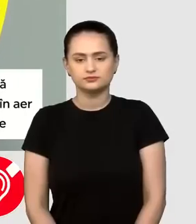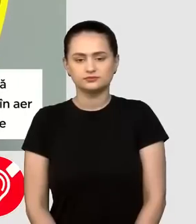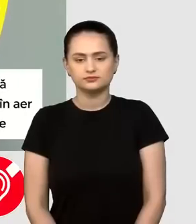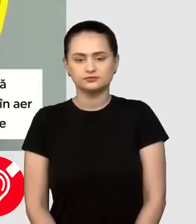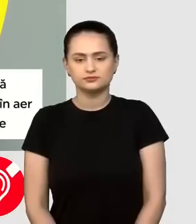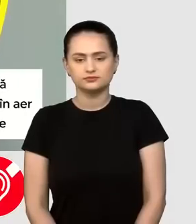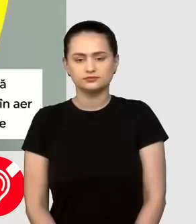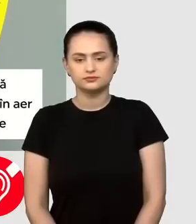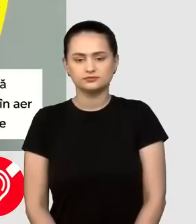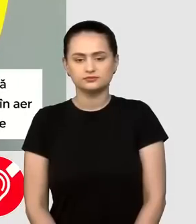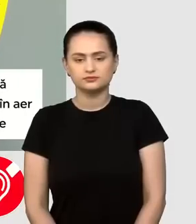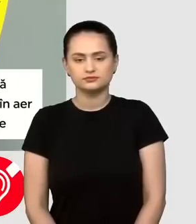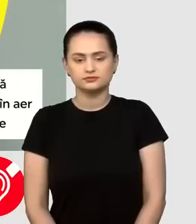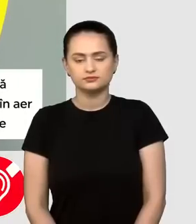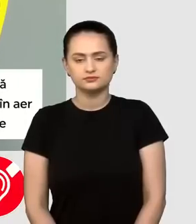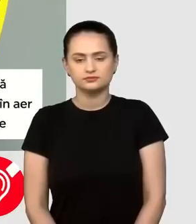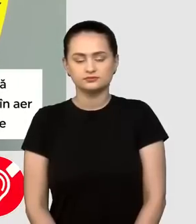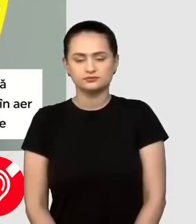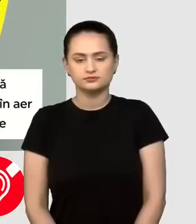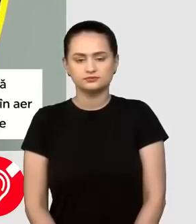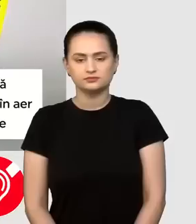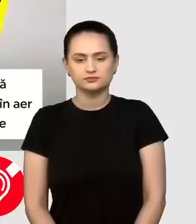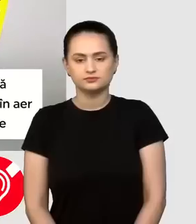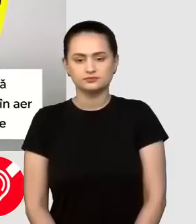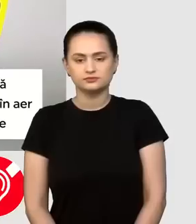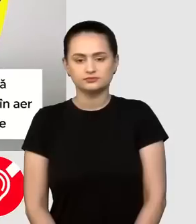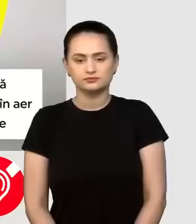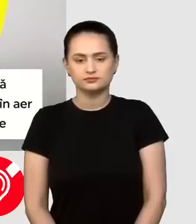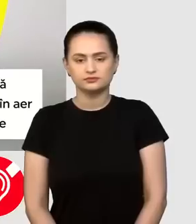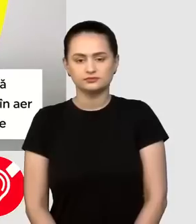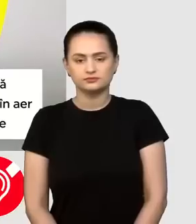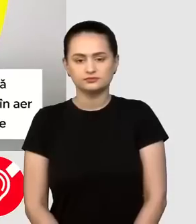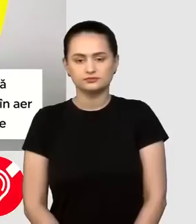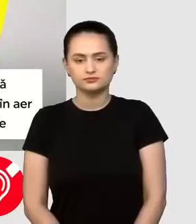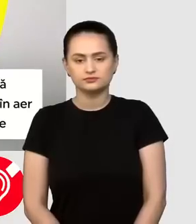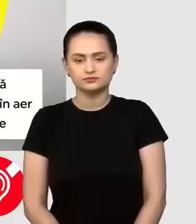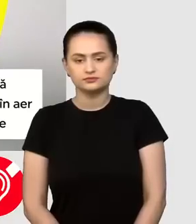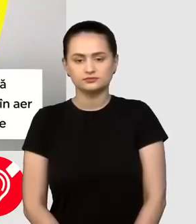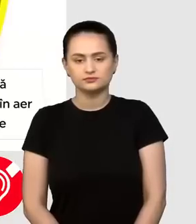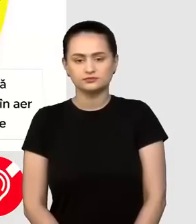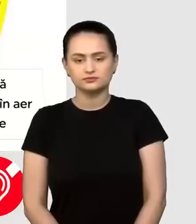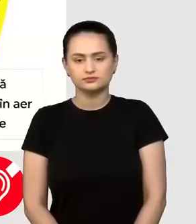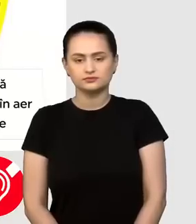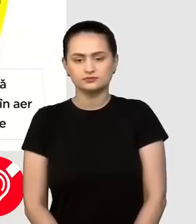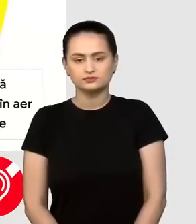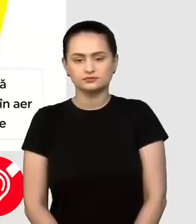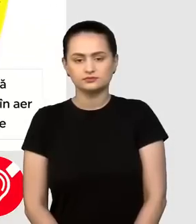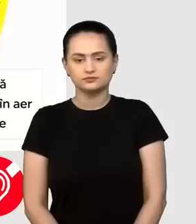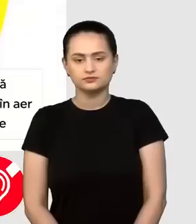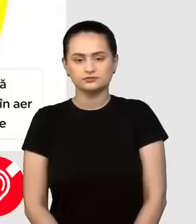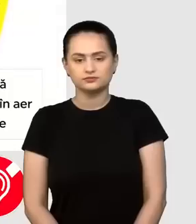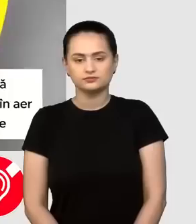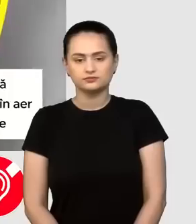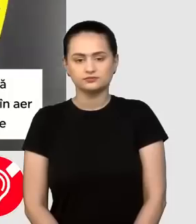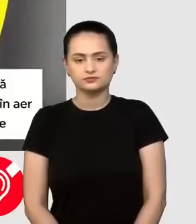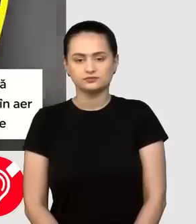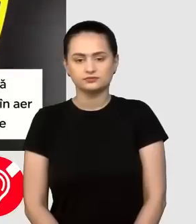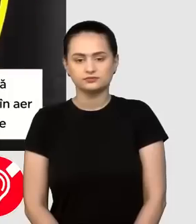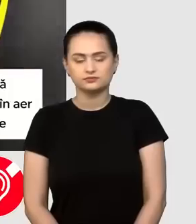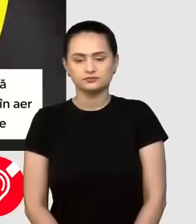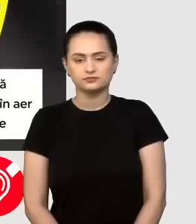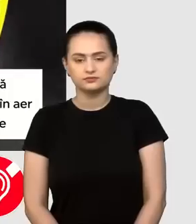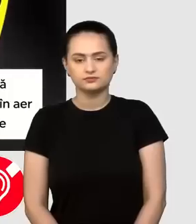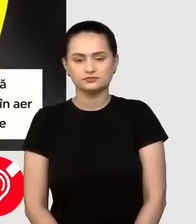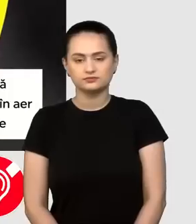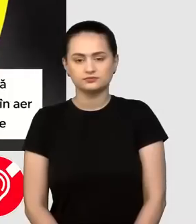unde atât oamenii cât și animale au avut de suferit, la evacuarea cetățenilor, la golirea